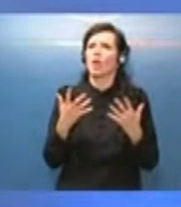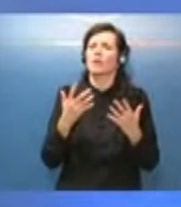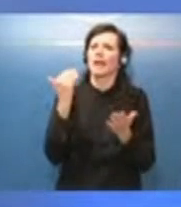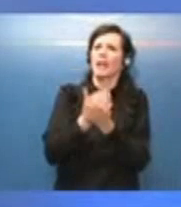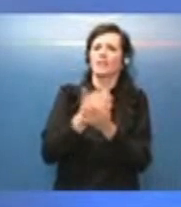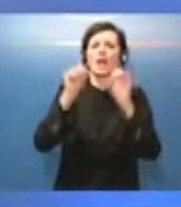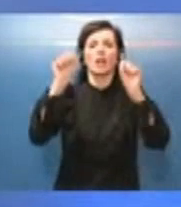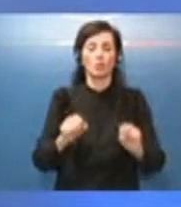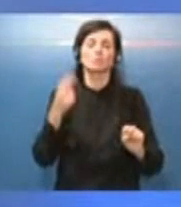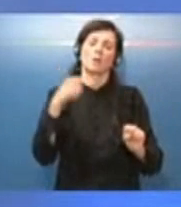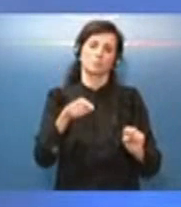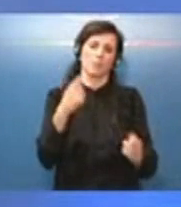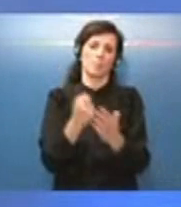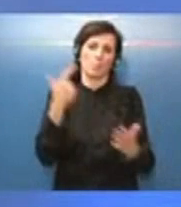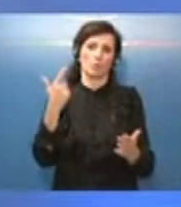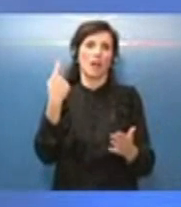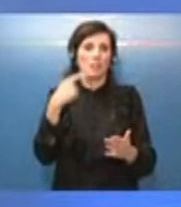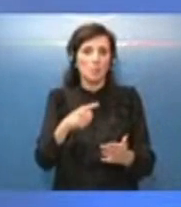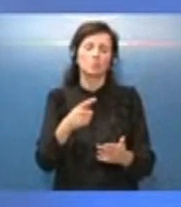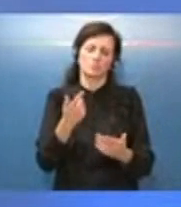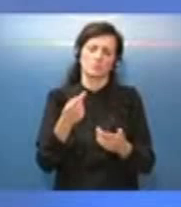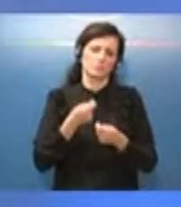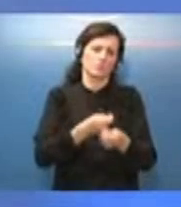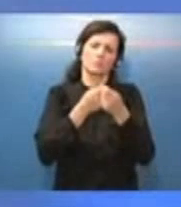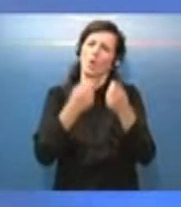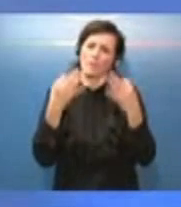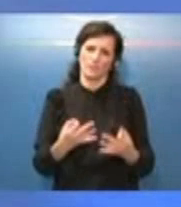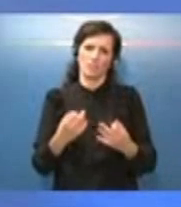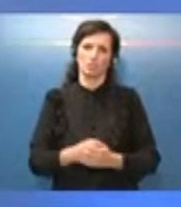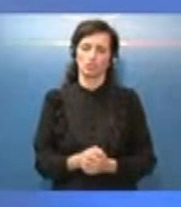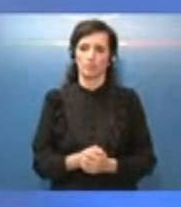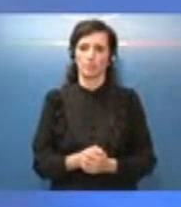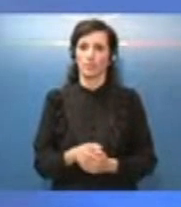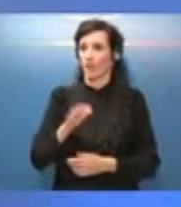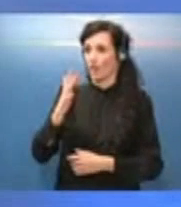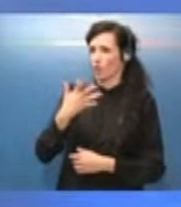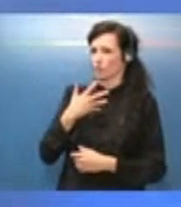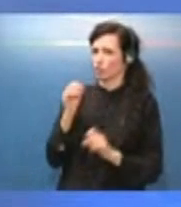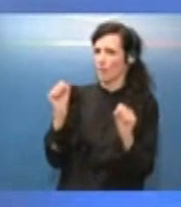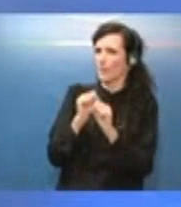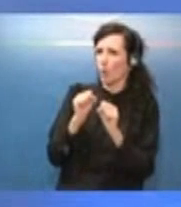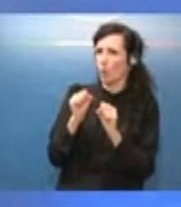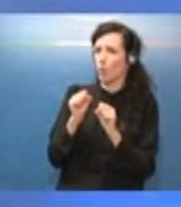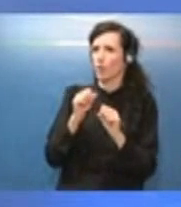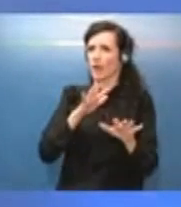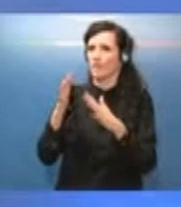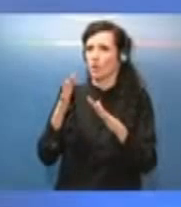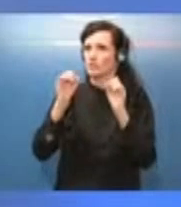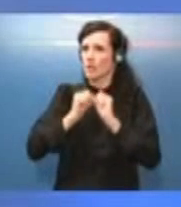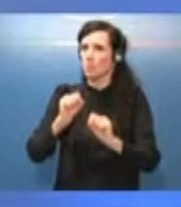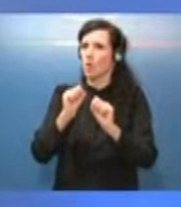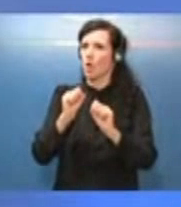la prospettiva e secondo me è molto convincente questa c'era anche la paura forse che ci fosse un turismo